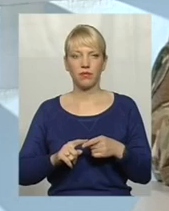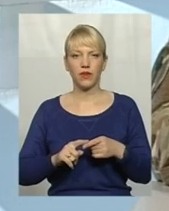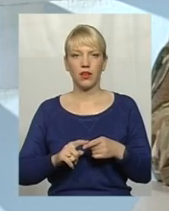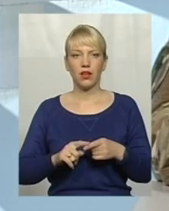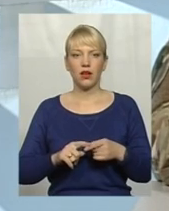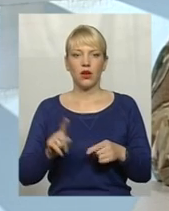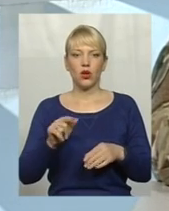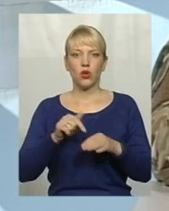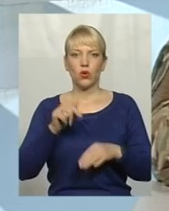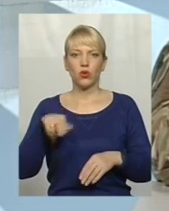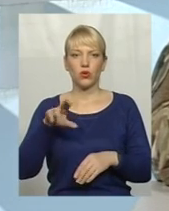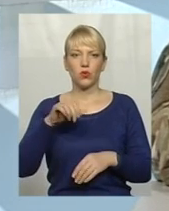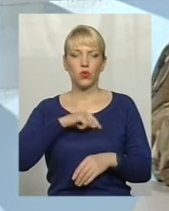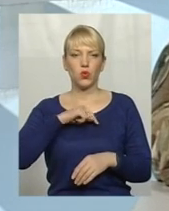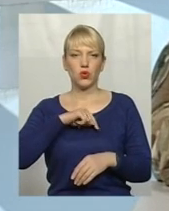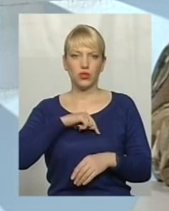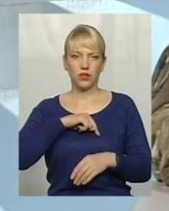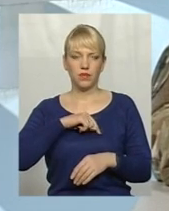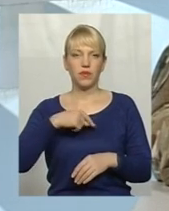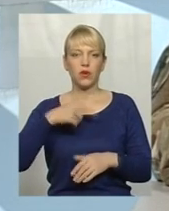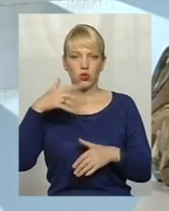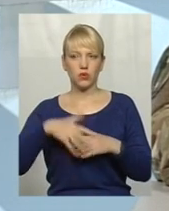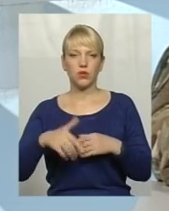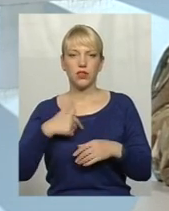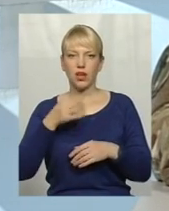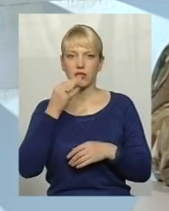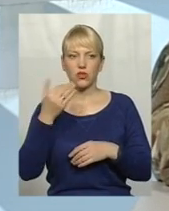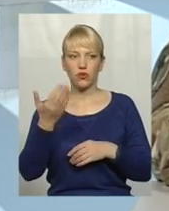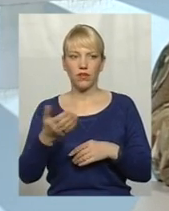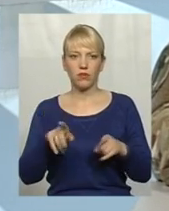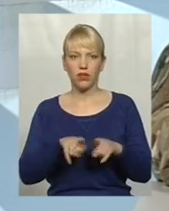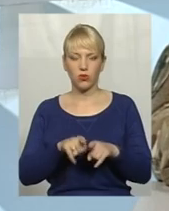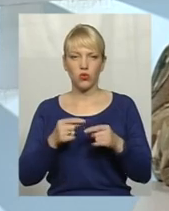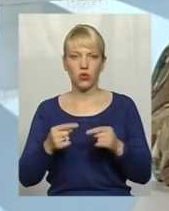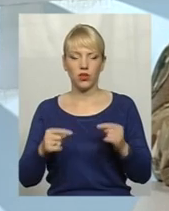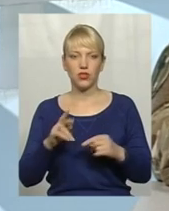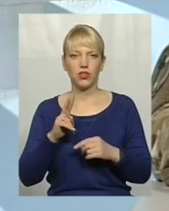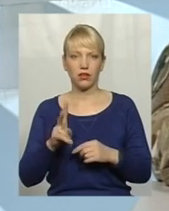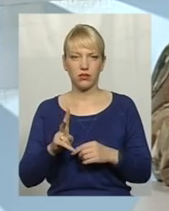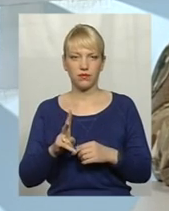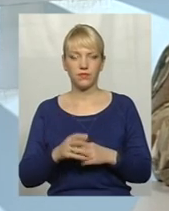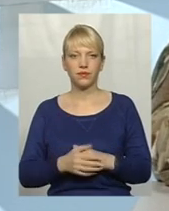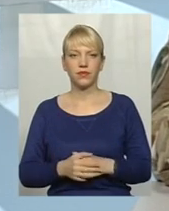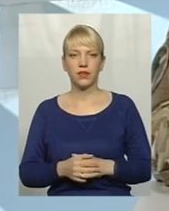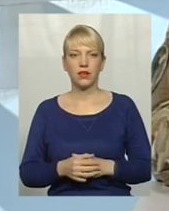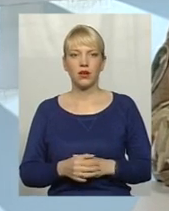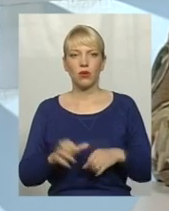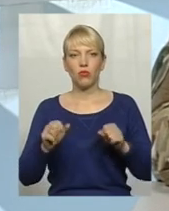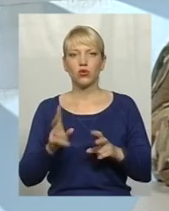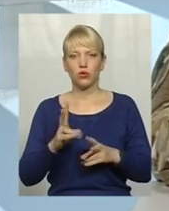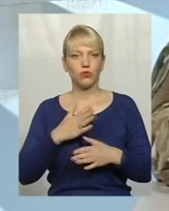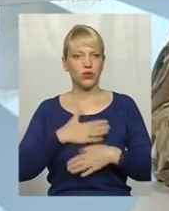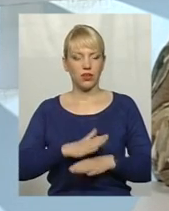душі. Розумієте, і я скажу таку річ, як, може, комусь буде